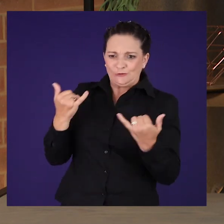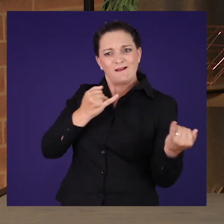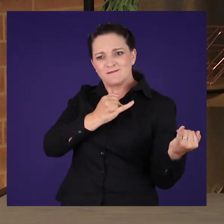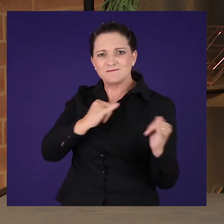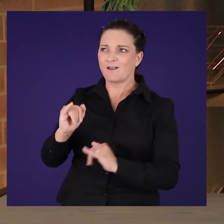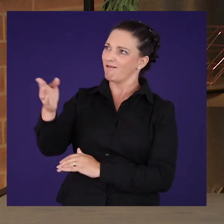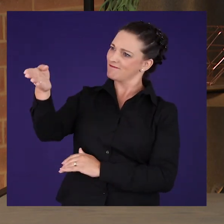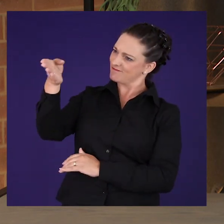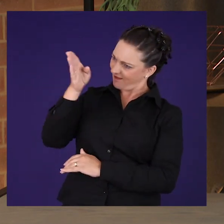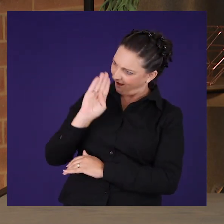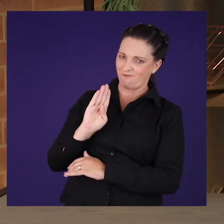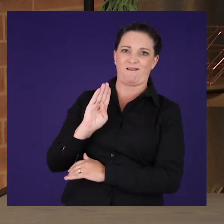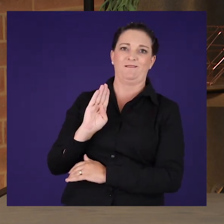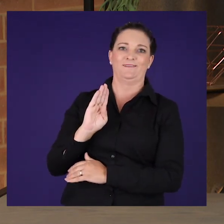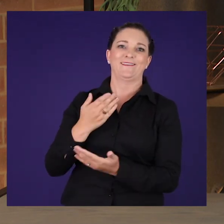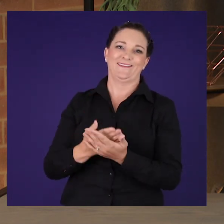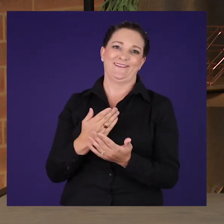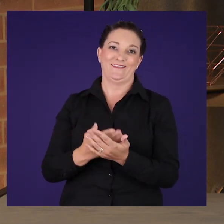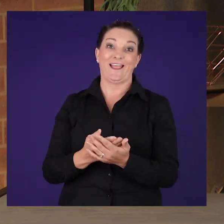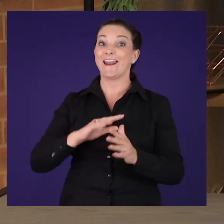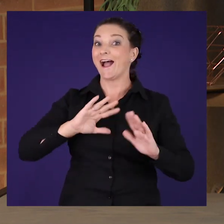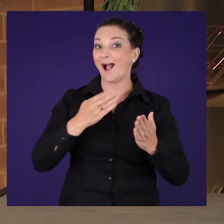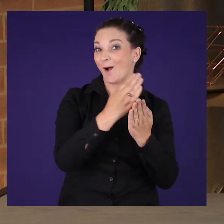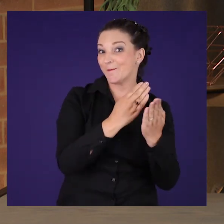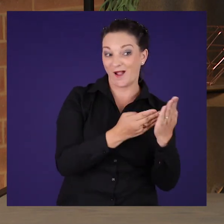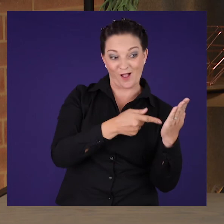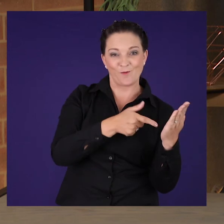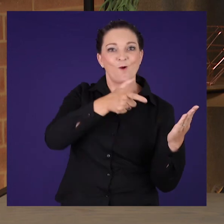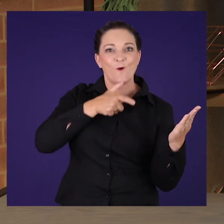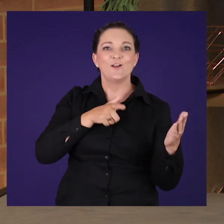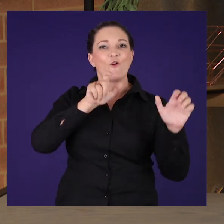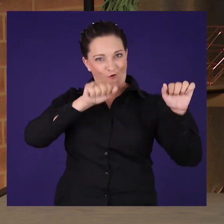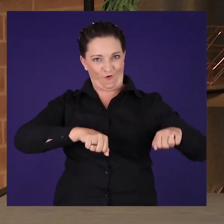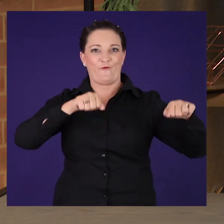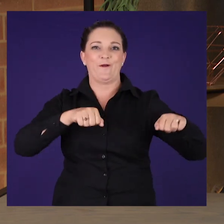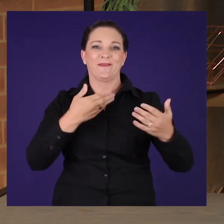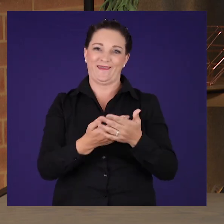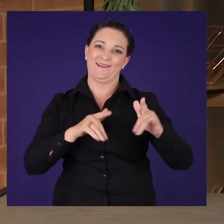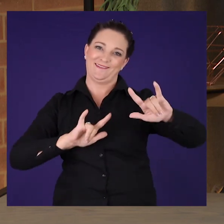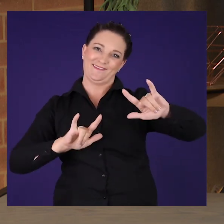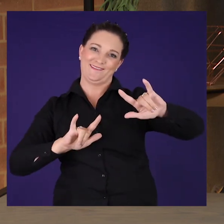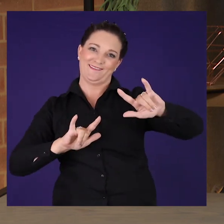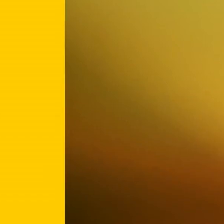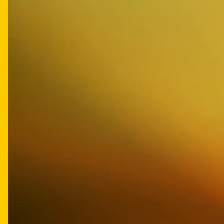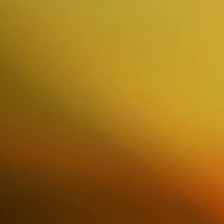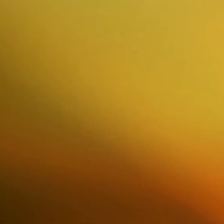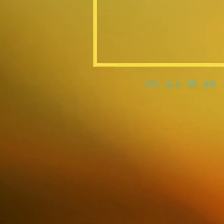vandag nog direct met ons dier sy woord en bevestig dit dan dier ander mense.